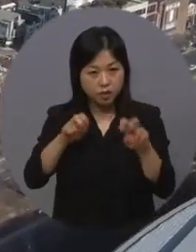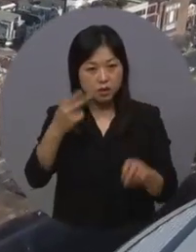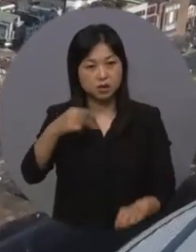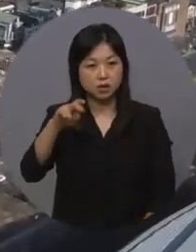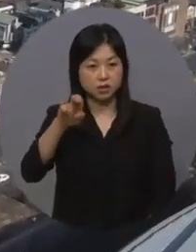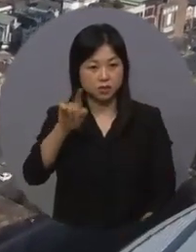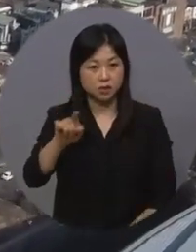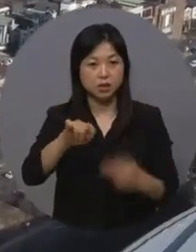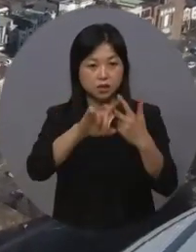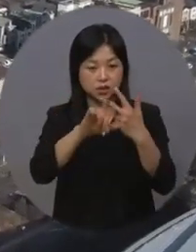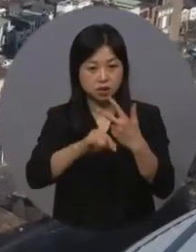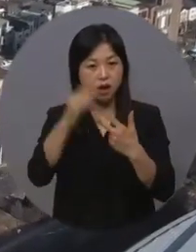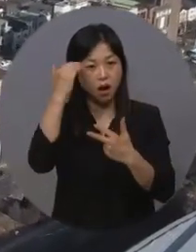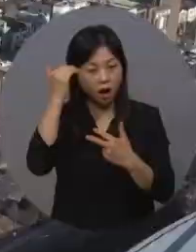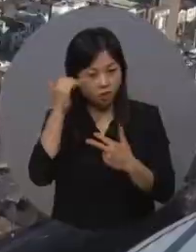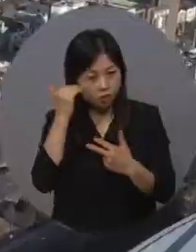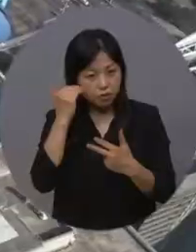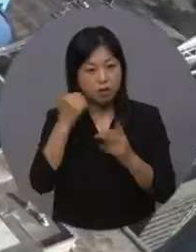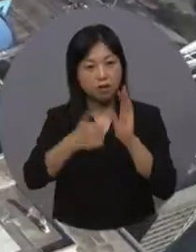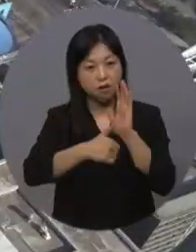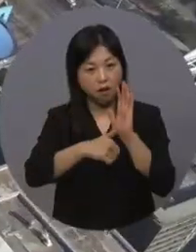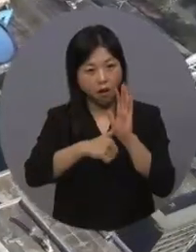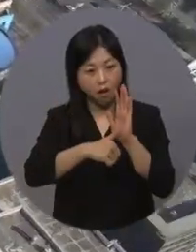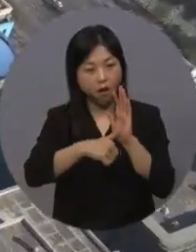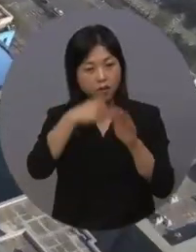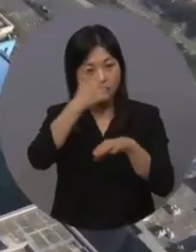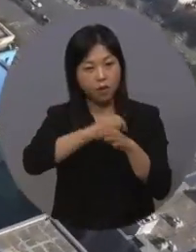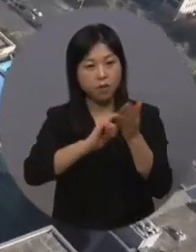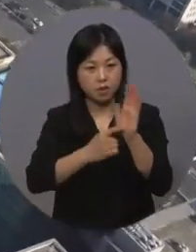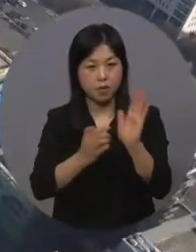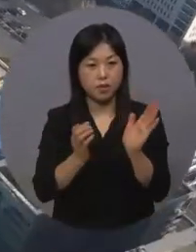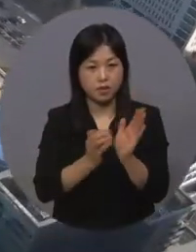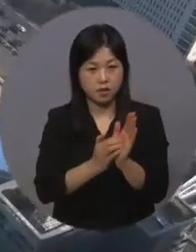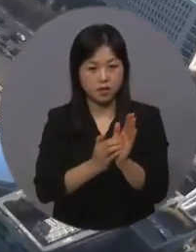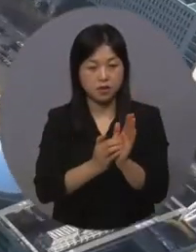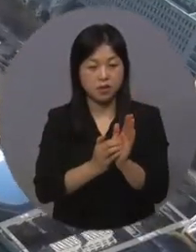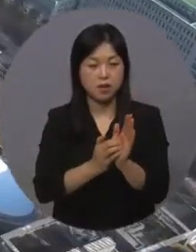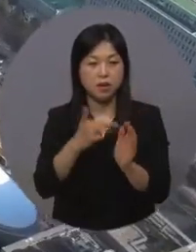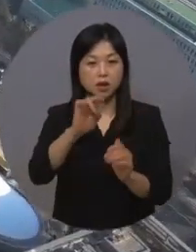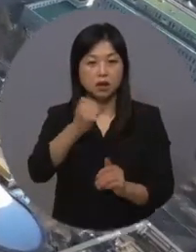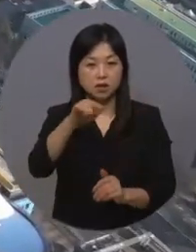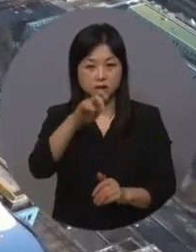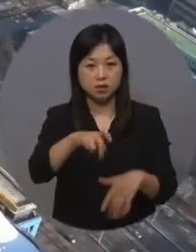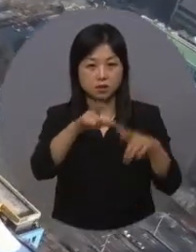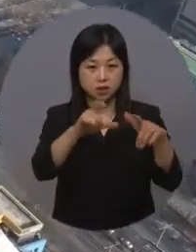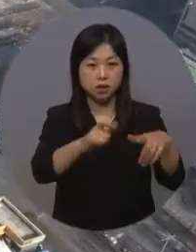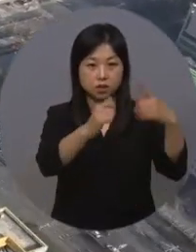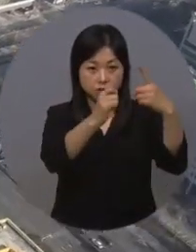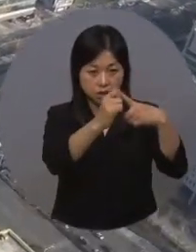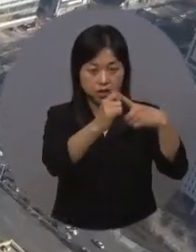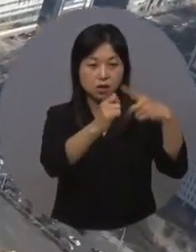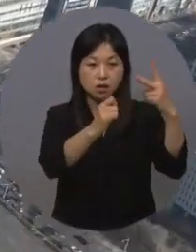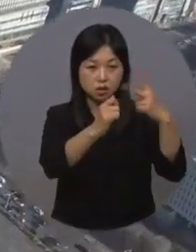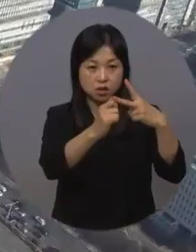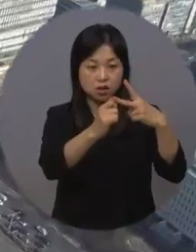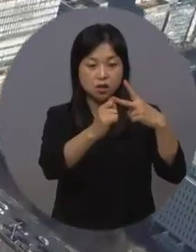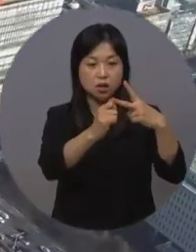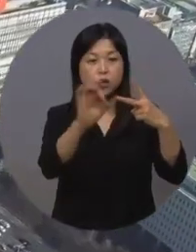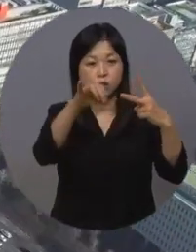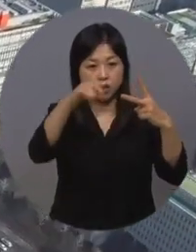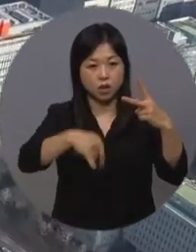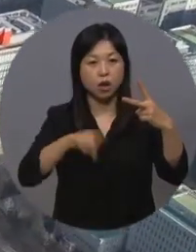평판 결과를 발표했습니다. 서울 강남구에 이어 경기도 고양시가 전국 2위에 올랐으며